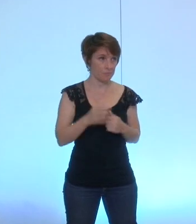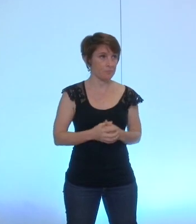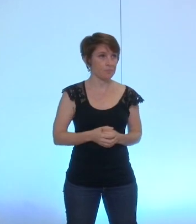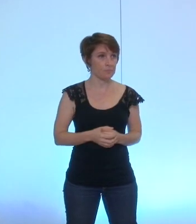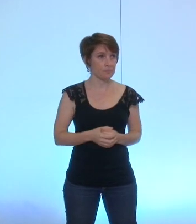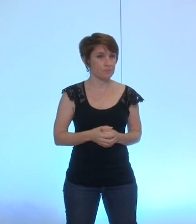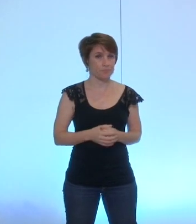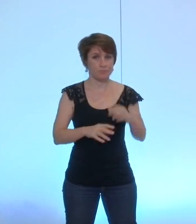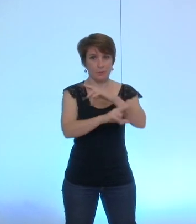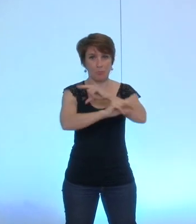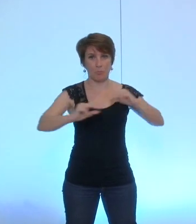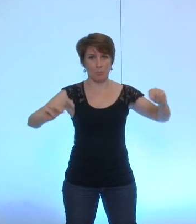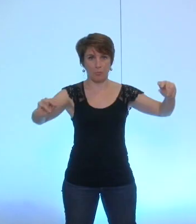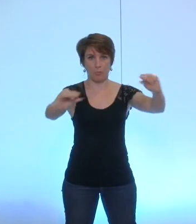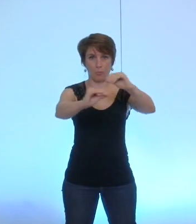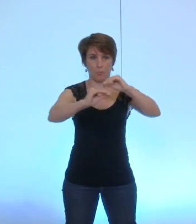on l'a déjà fait